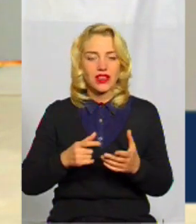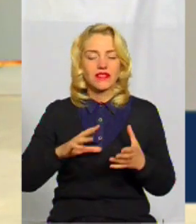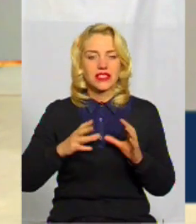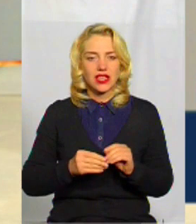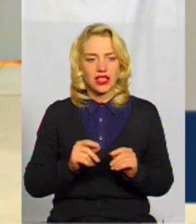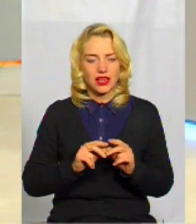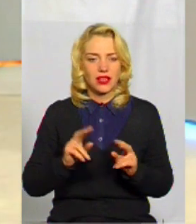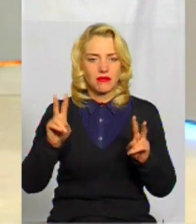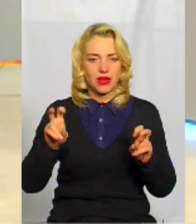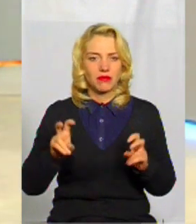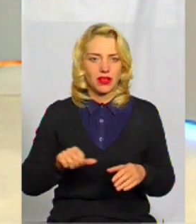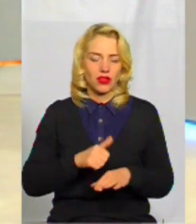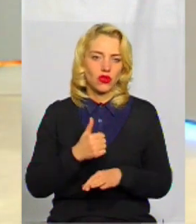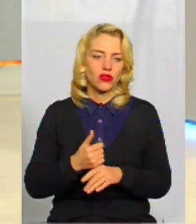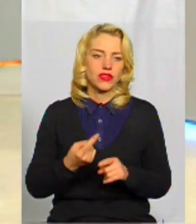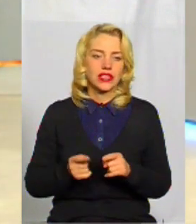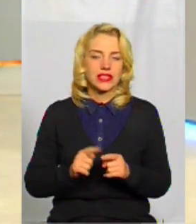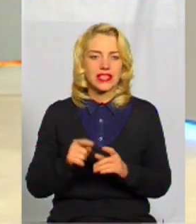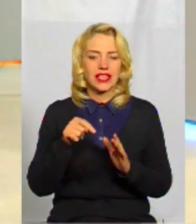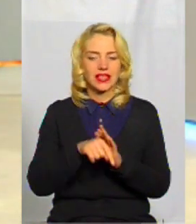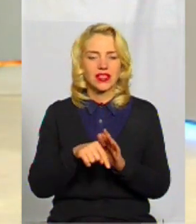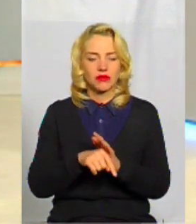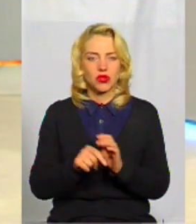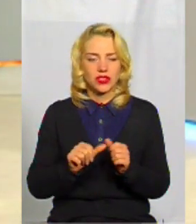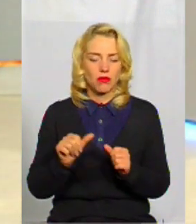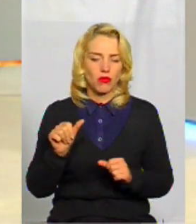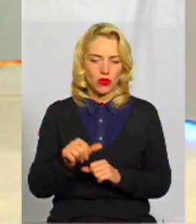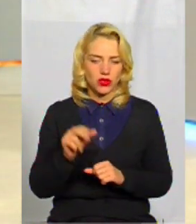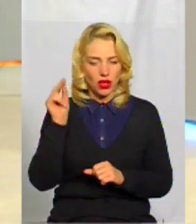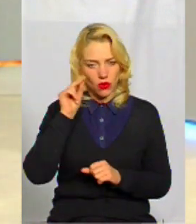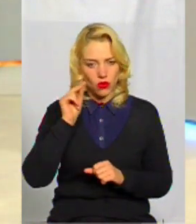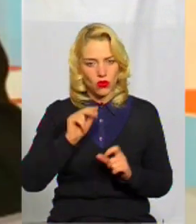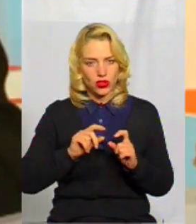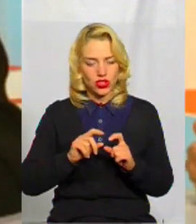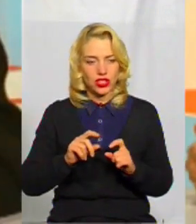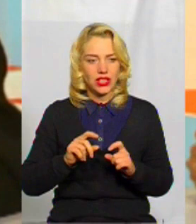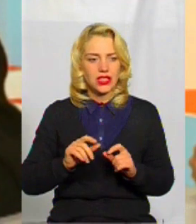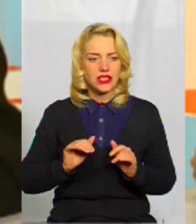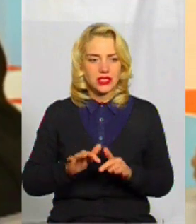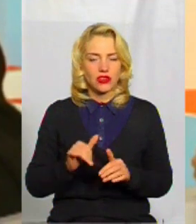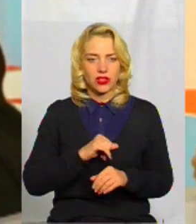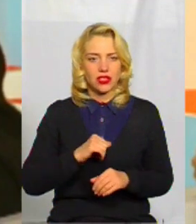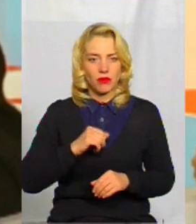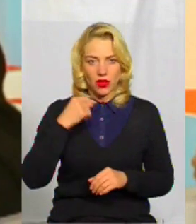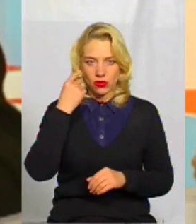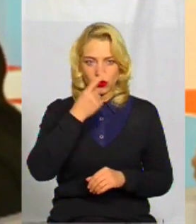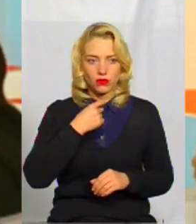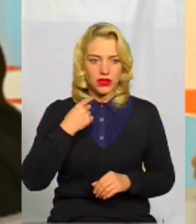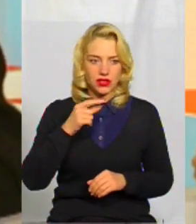взагалі в предметах головне – це іменно такі позаурочні заходи і сама особистість вчителя.